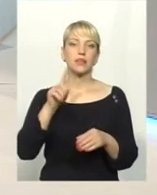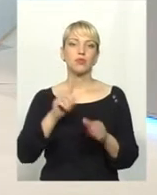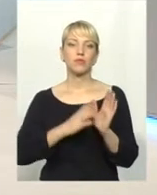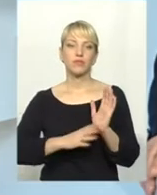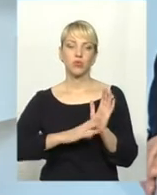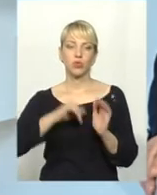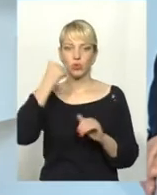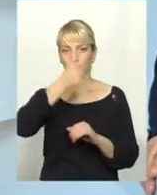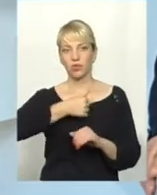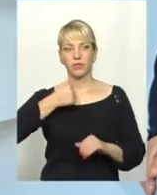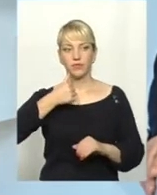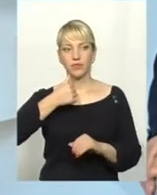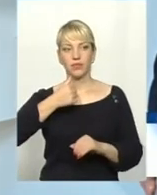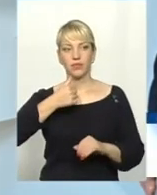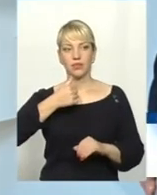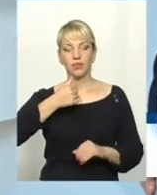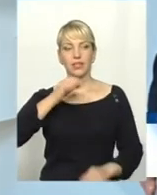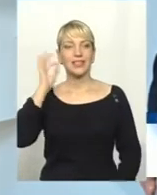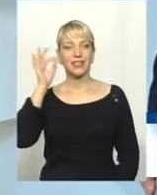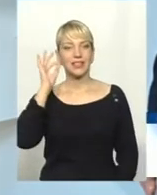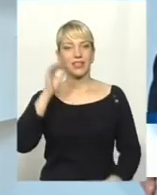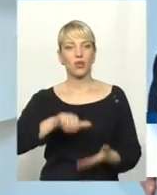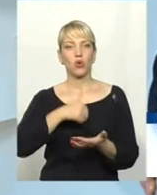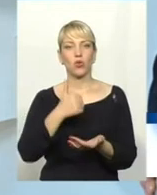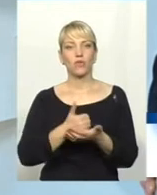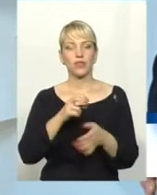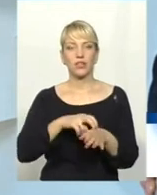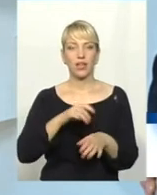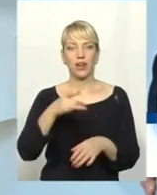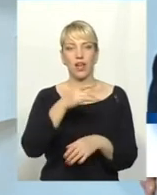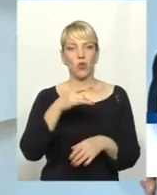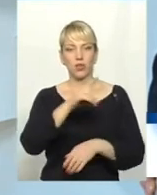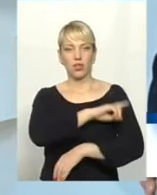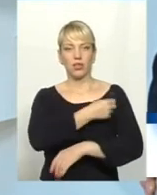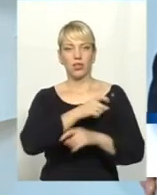роки хитрі головні лікарі більшість районних лікарень